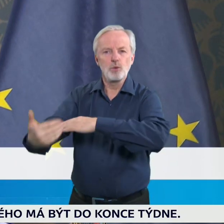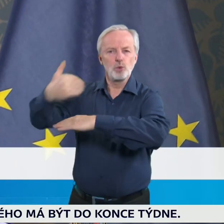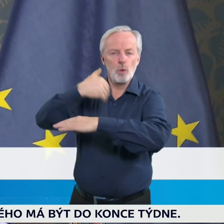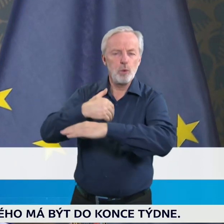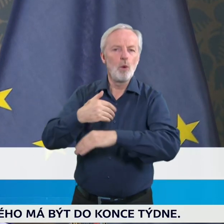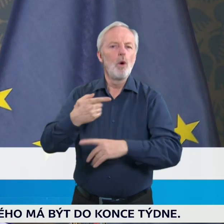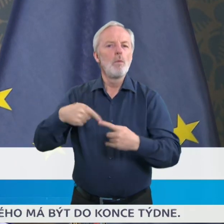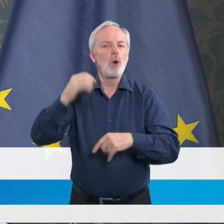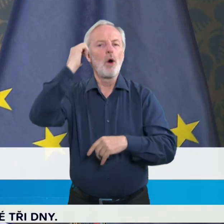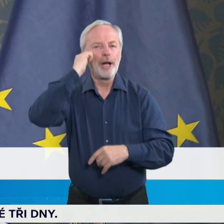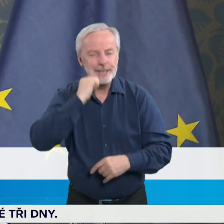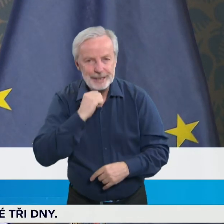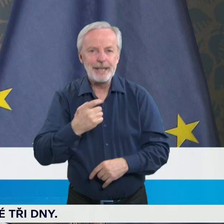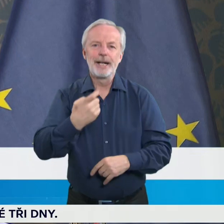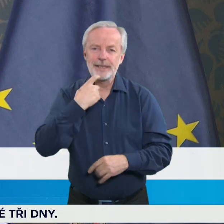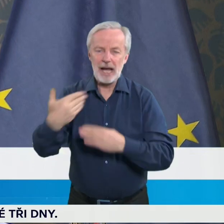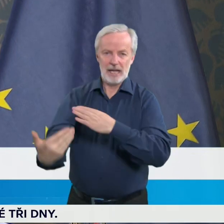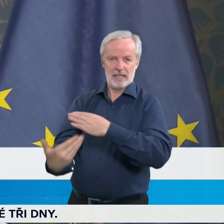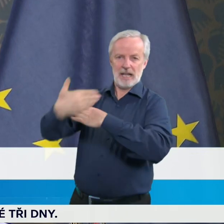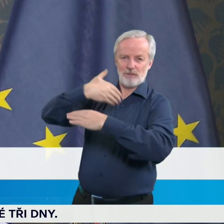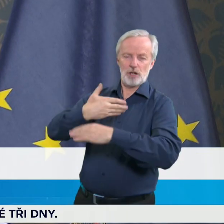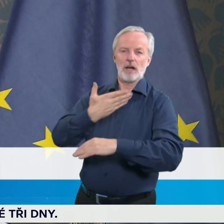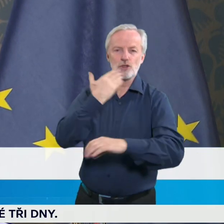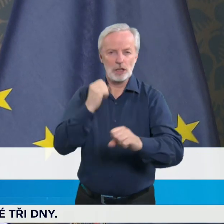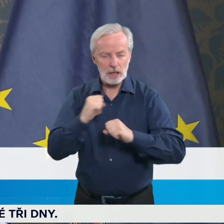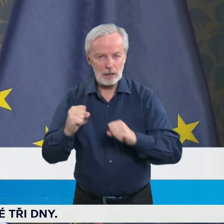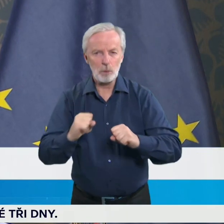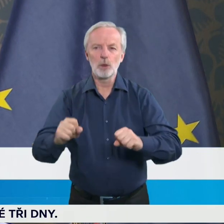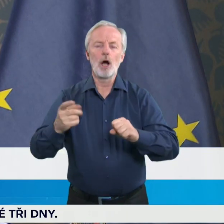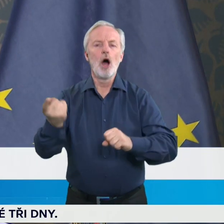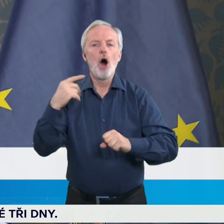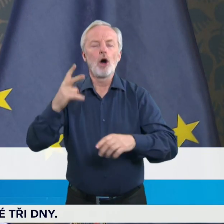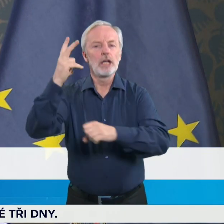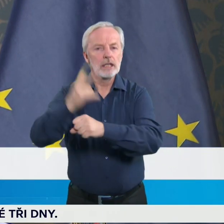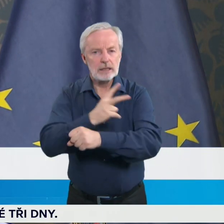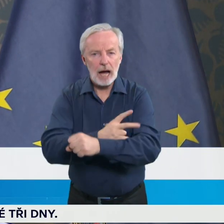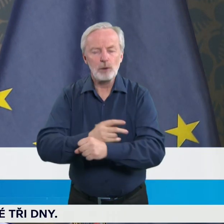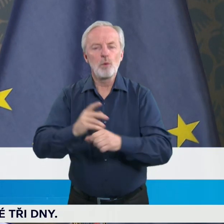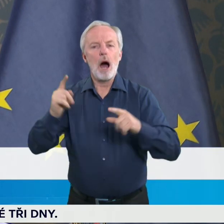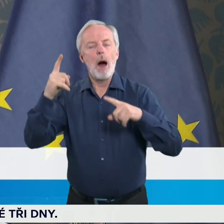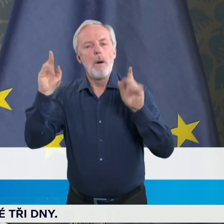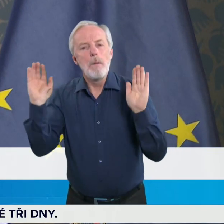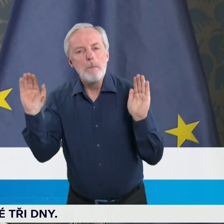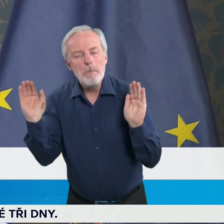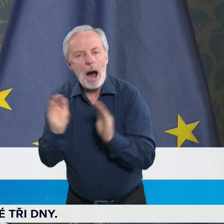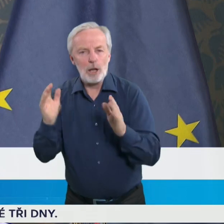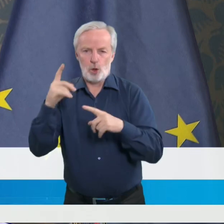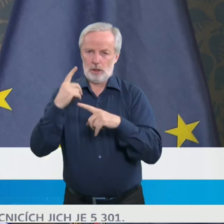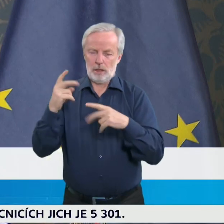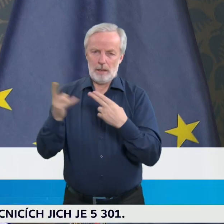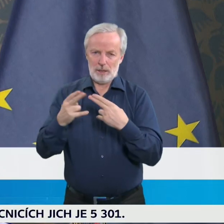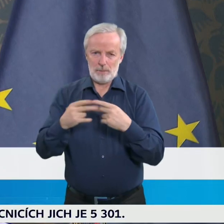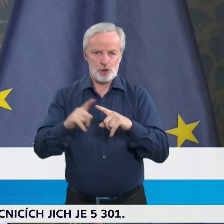kteří přijíždějí do České republiky se zemí s různým rizikem od nízkého až po velmi vysoké. Rovněž jsme